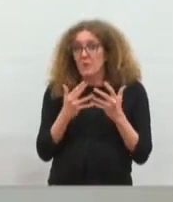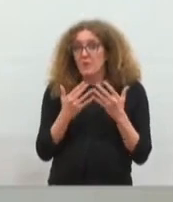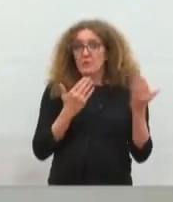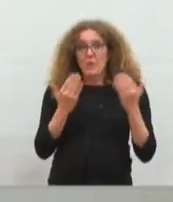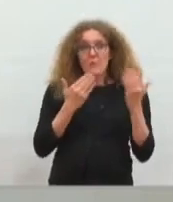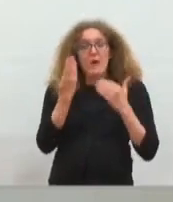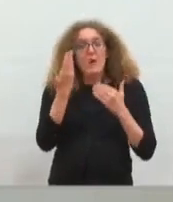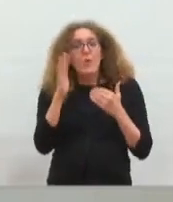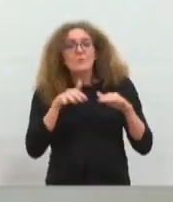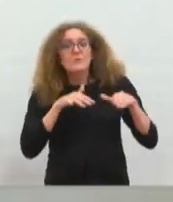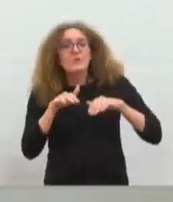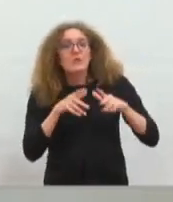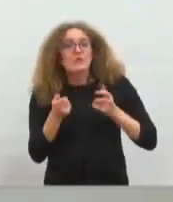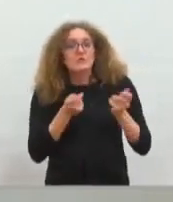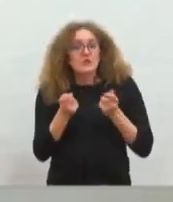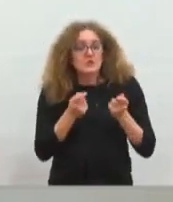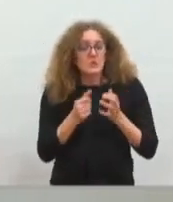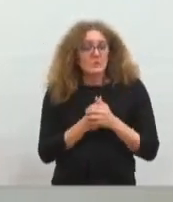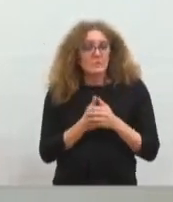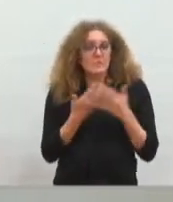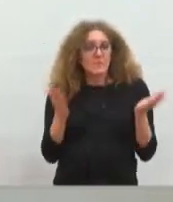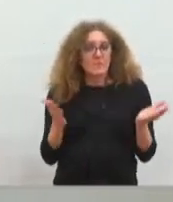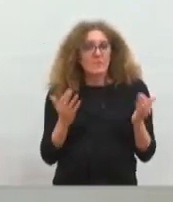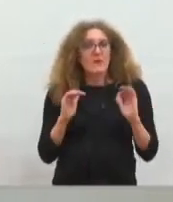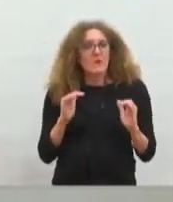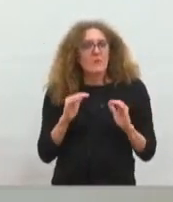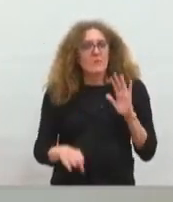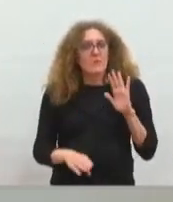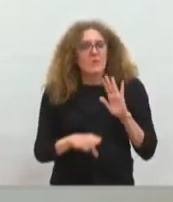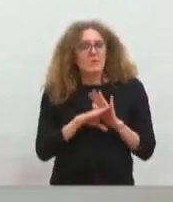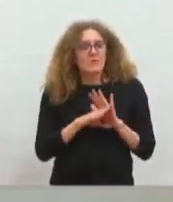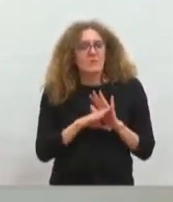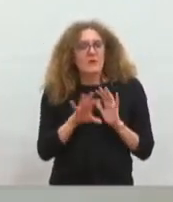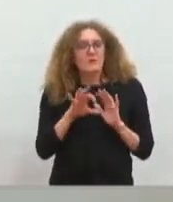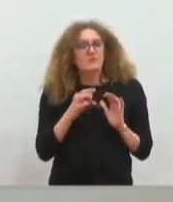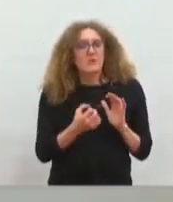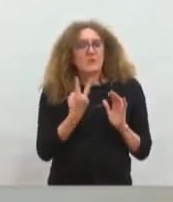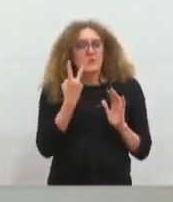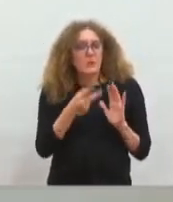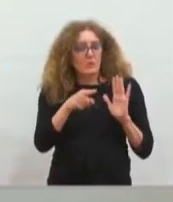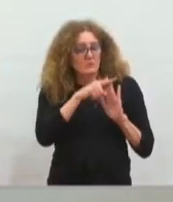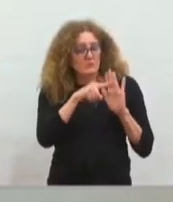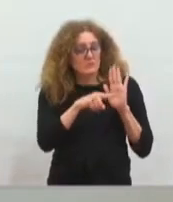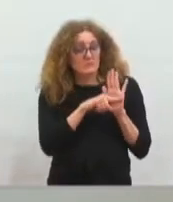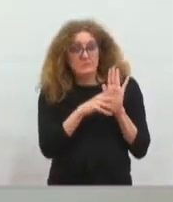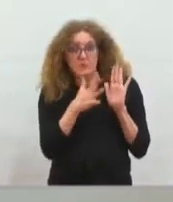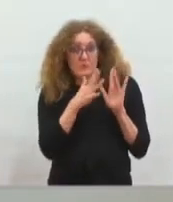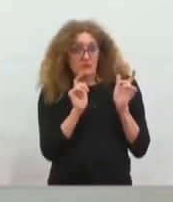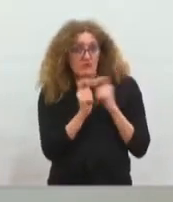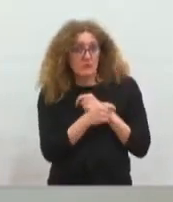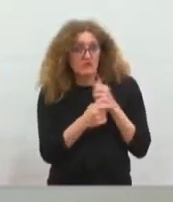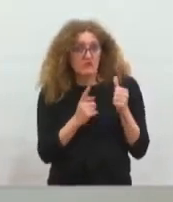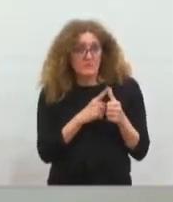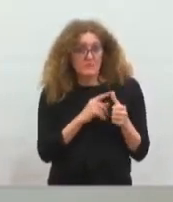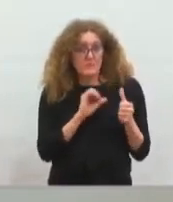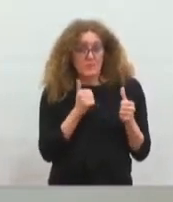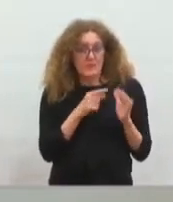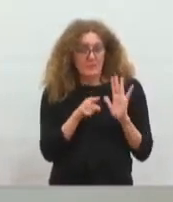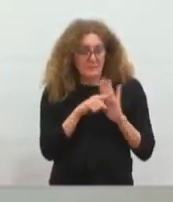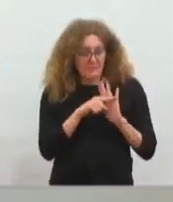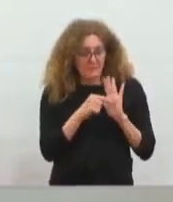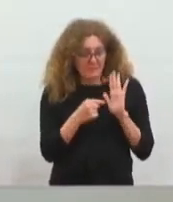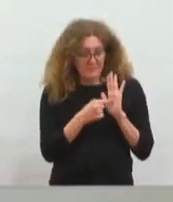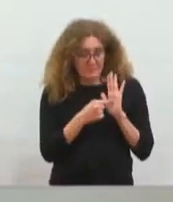gestion, en définissant préalablement quand même deux invariants qui ne nous paraissaient pas possibles de remettre en cause. Premier invariant,